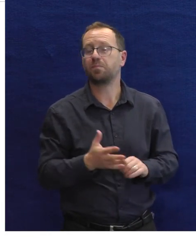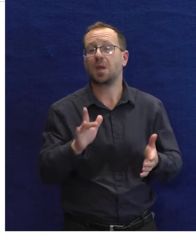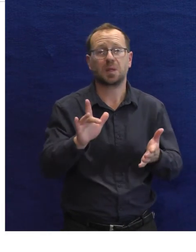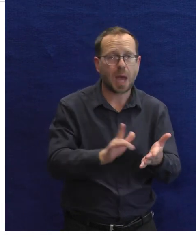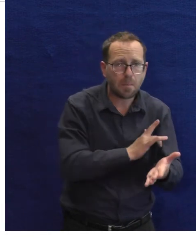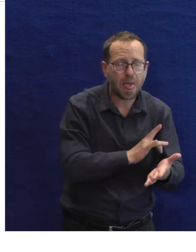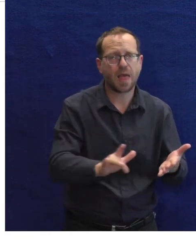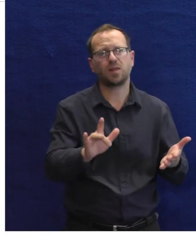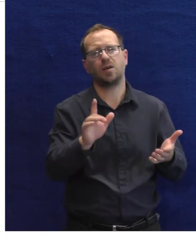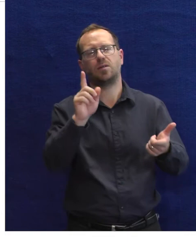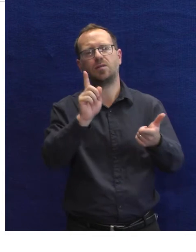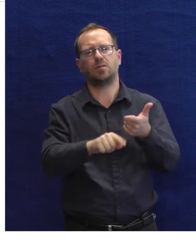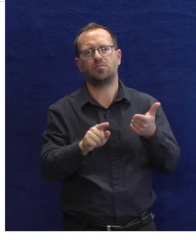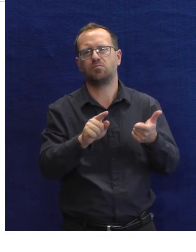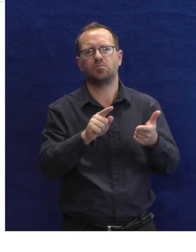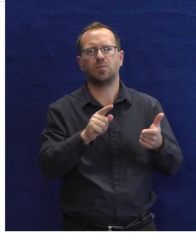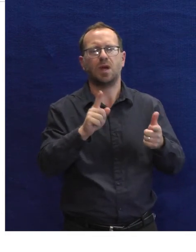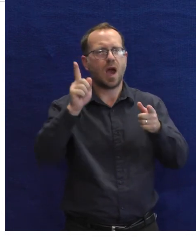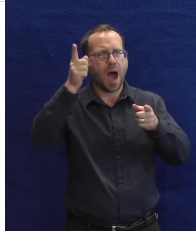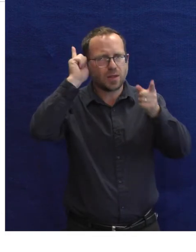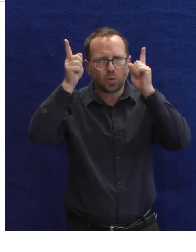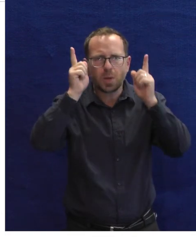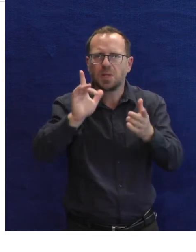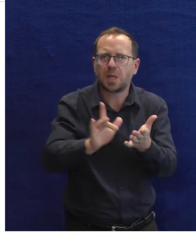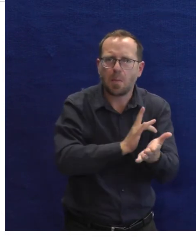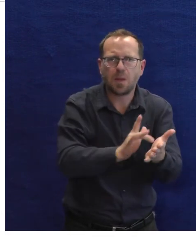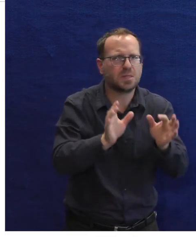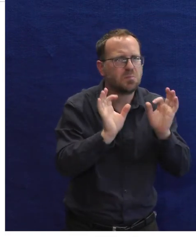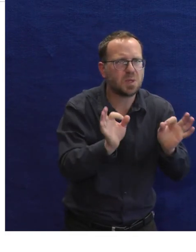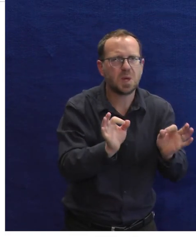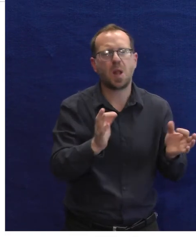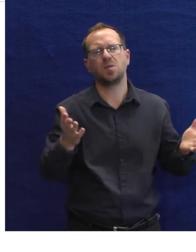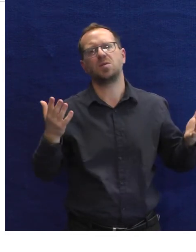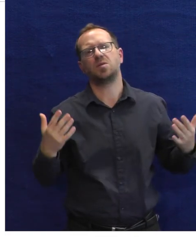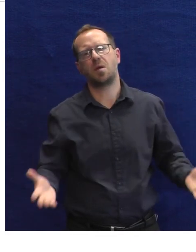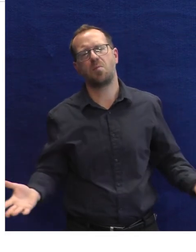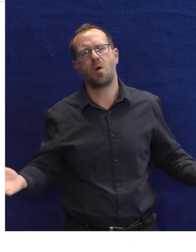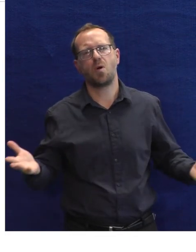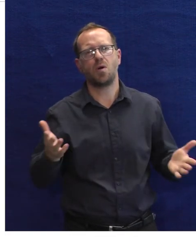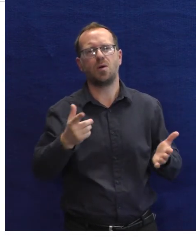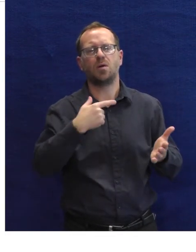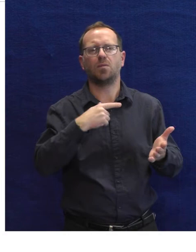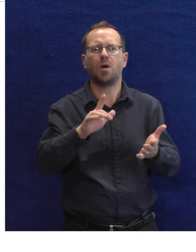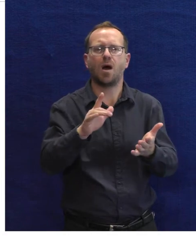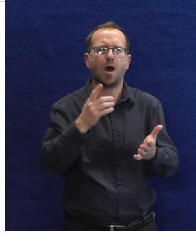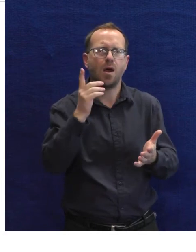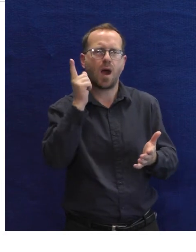Je tam také možnost zapůjčení například tabletu, ať už tady tablet s Androidem, či